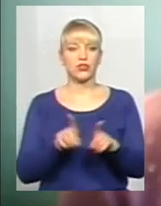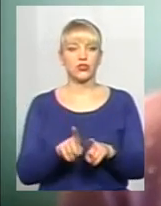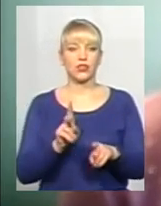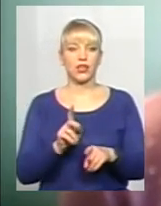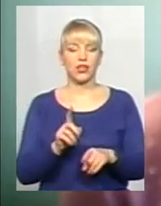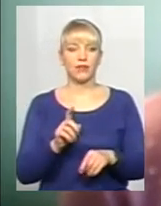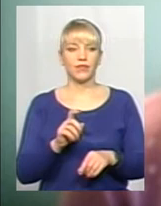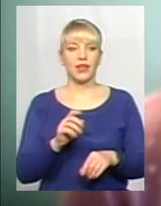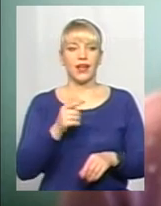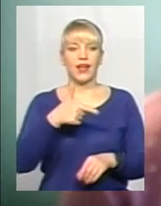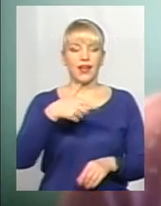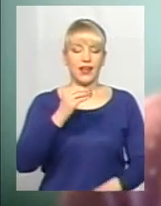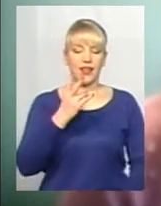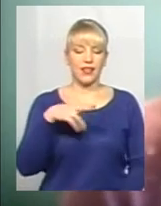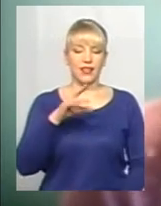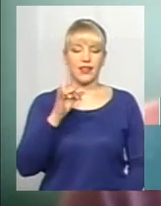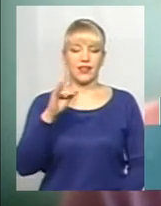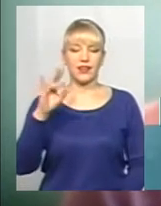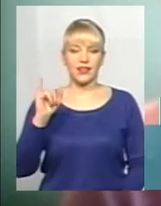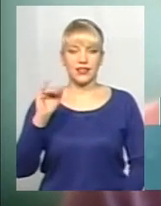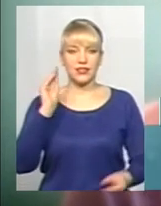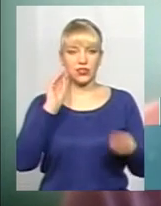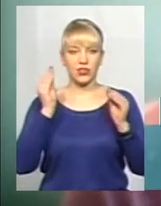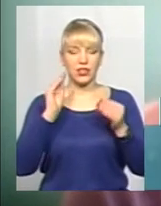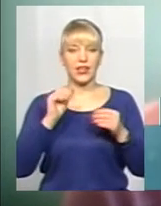гендерні стереотипи намагаються їх уникати.